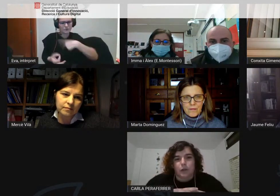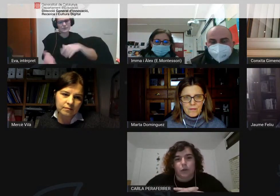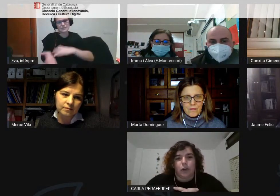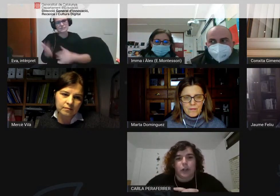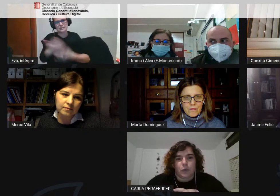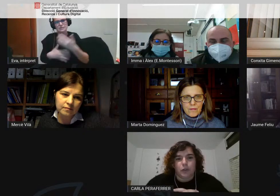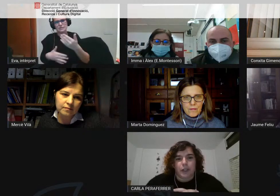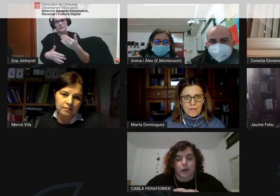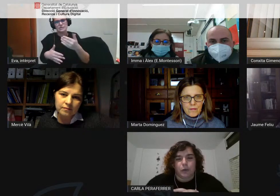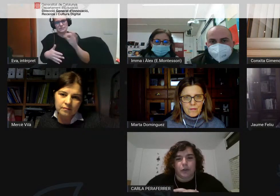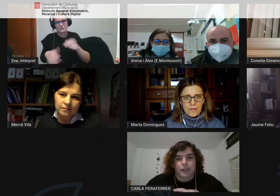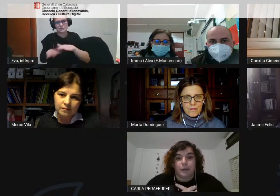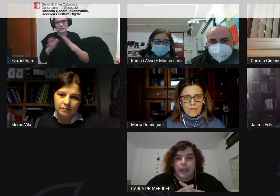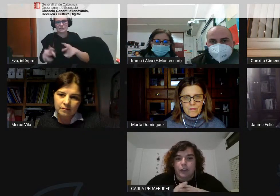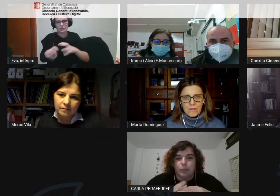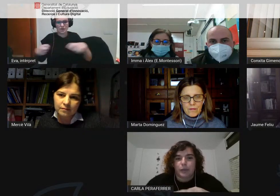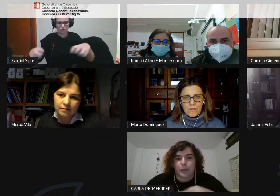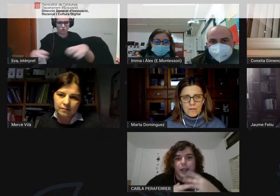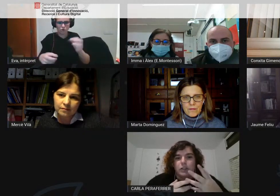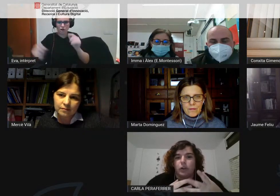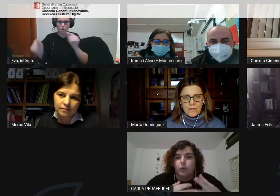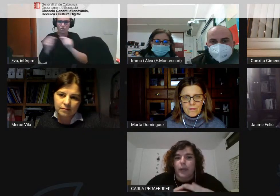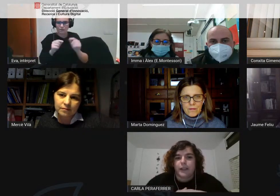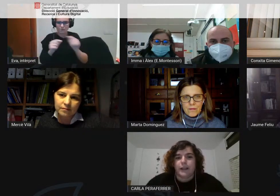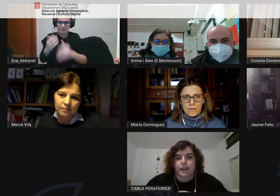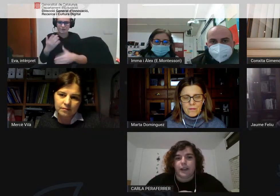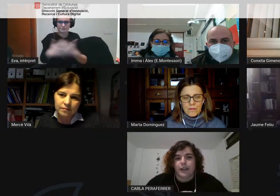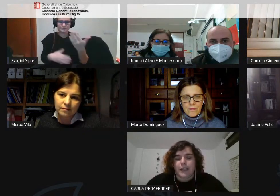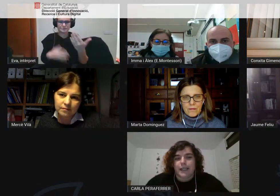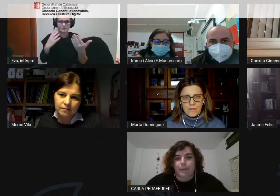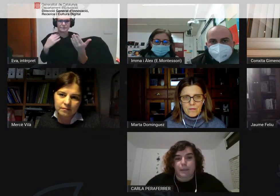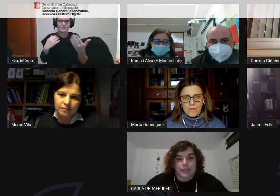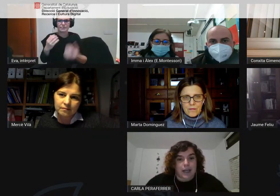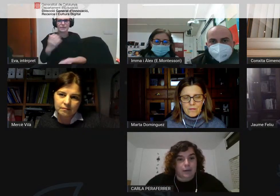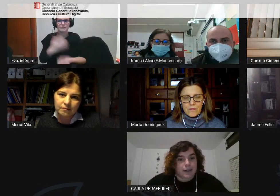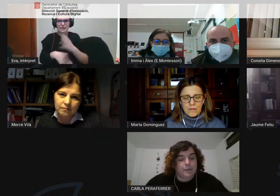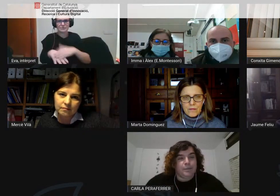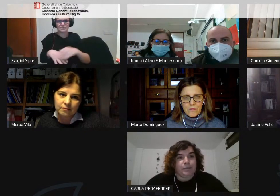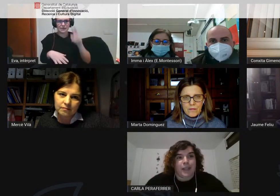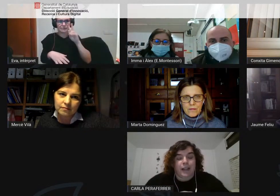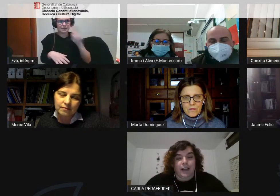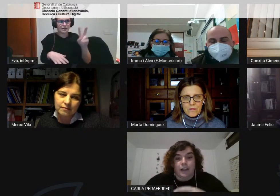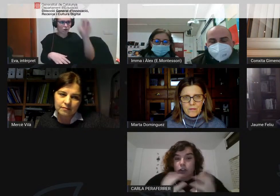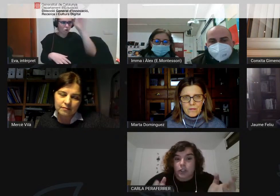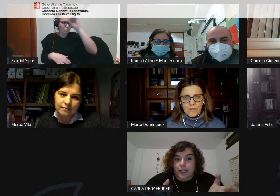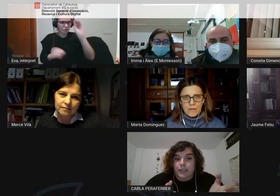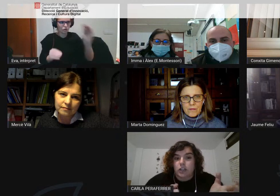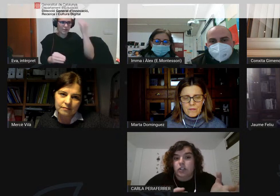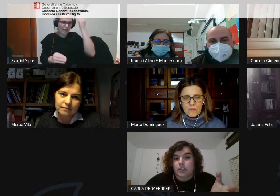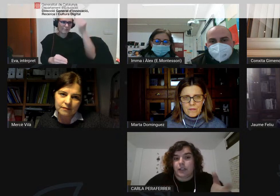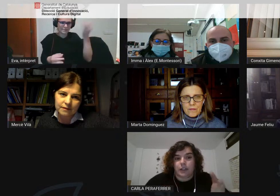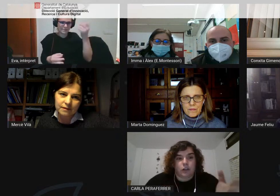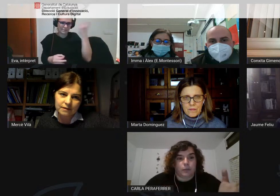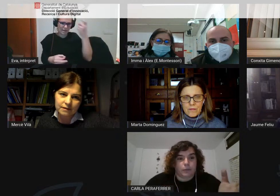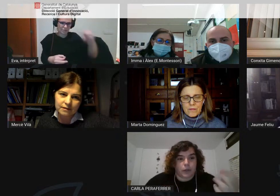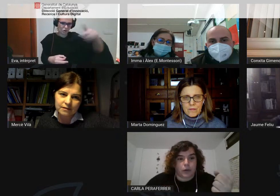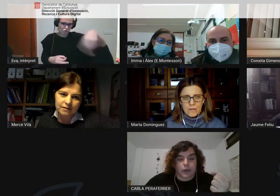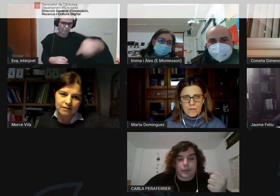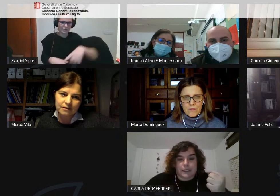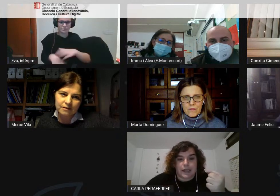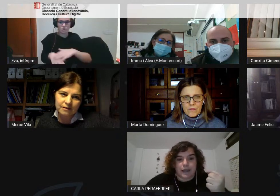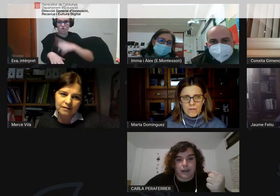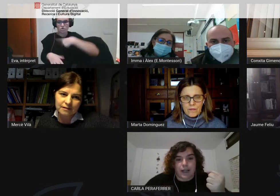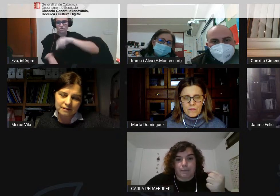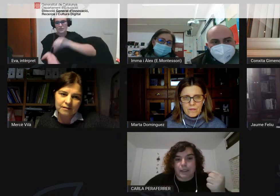alguna taula rodona algun debat per veure ells com ho veien i què en pensaven en el nostre cas en el nostre centre com